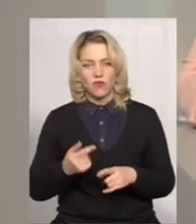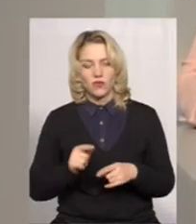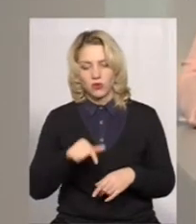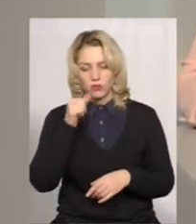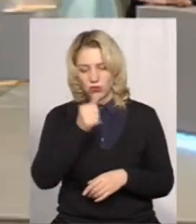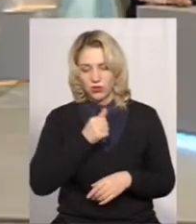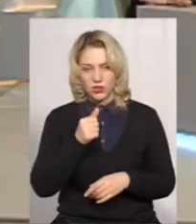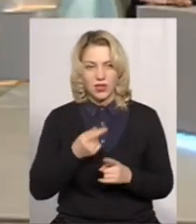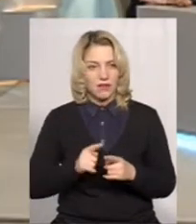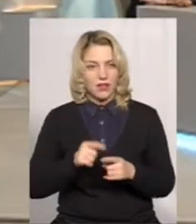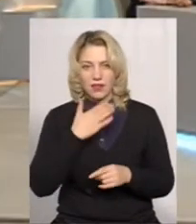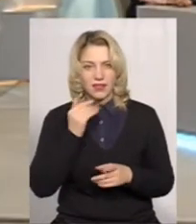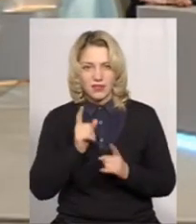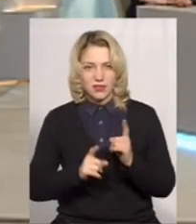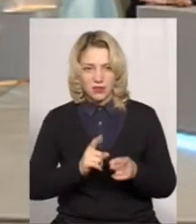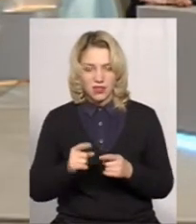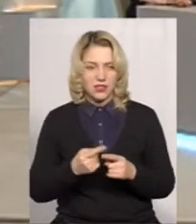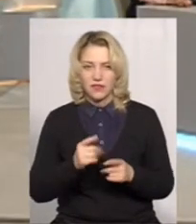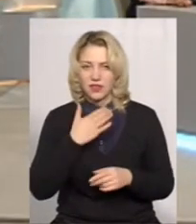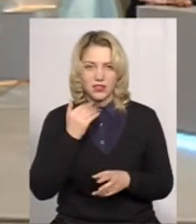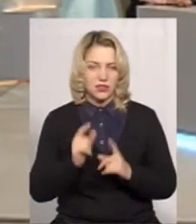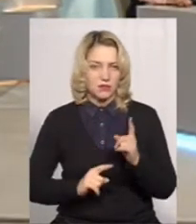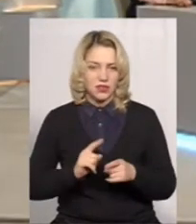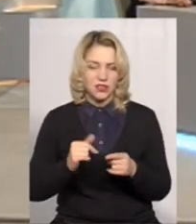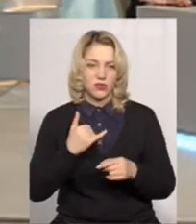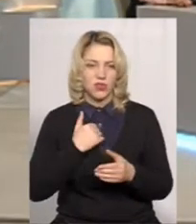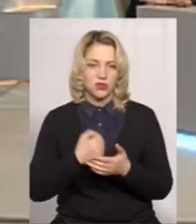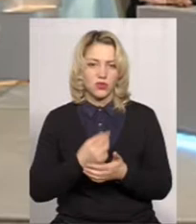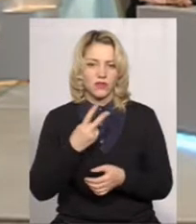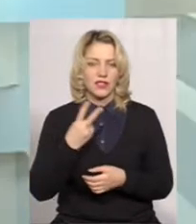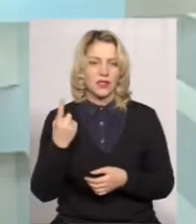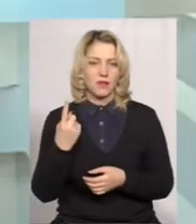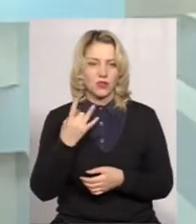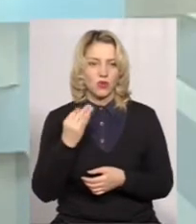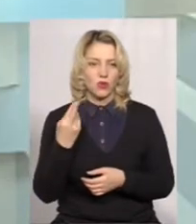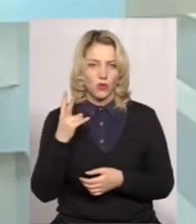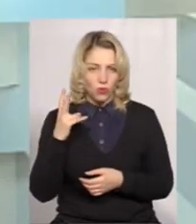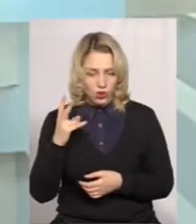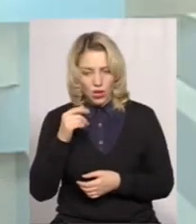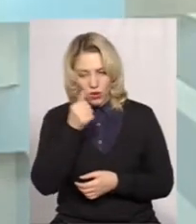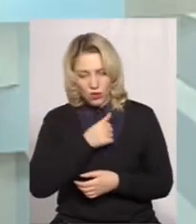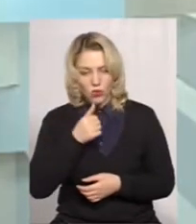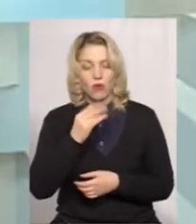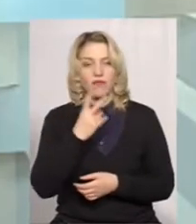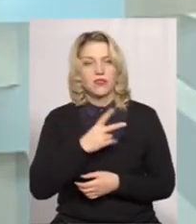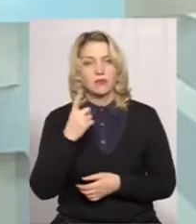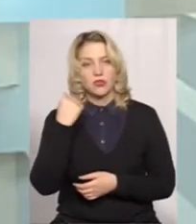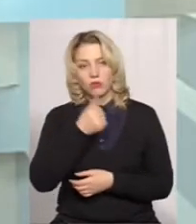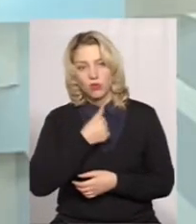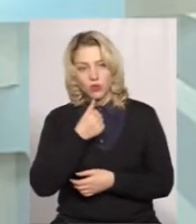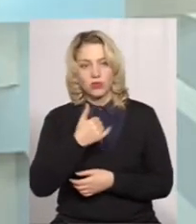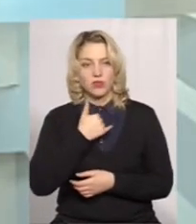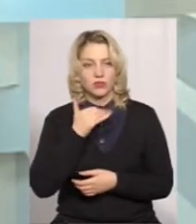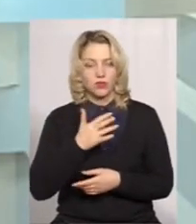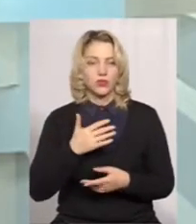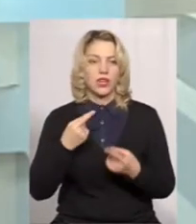зміниться? Він не зміниться. Він не зміниться у нас до 2021 року. В 2021 році у нас буде